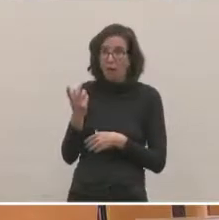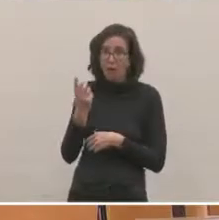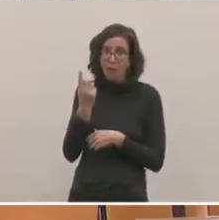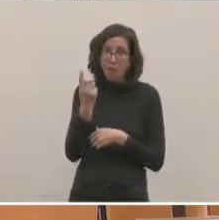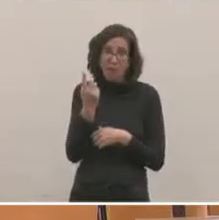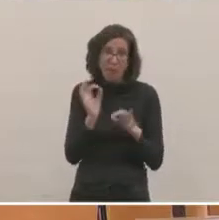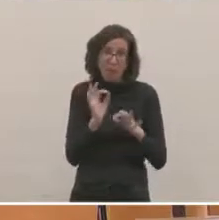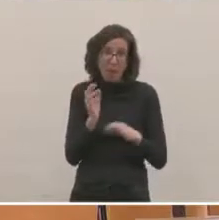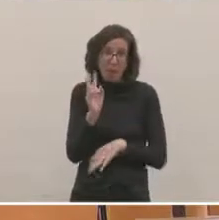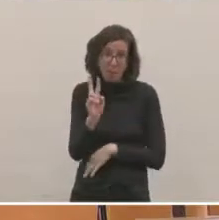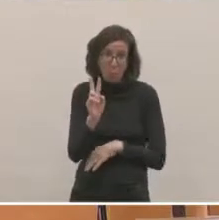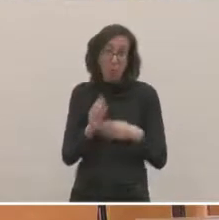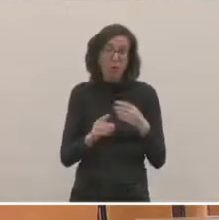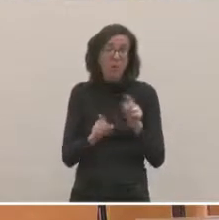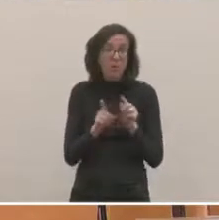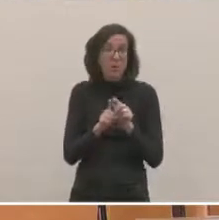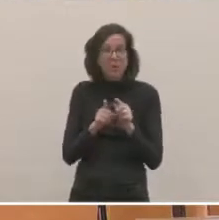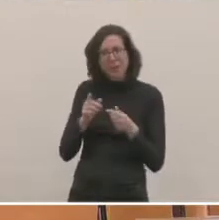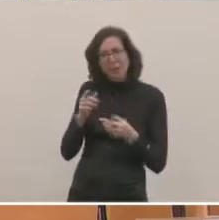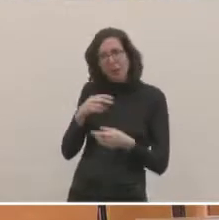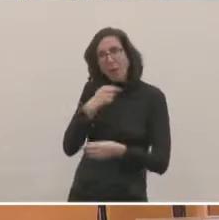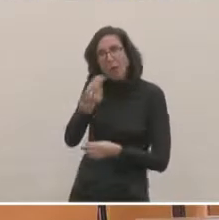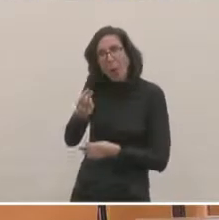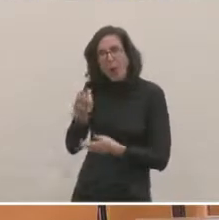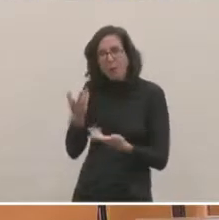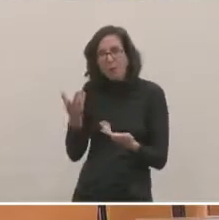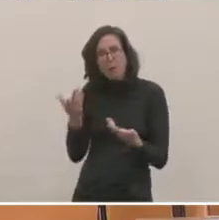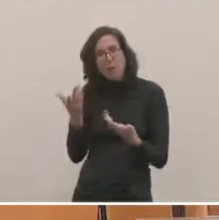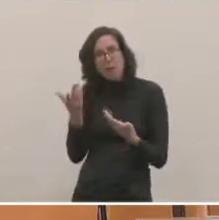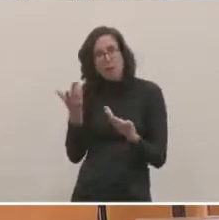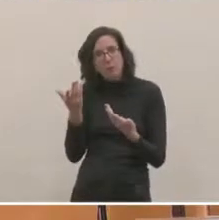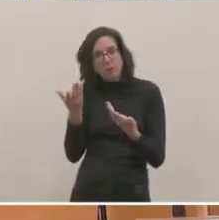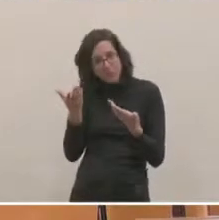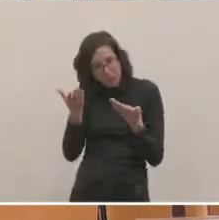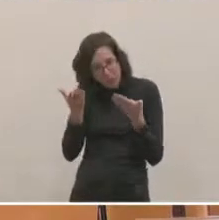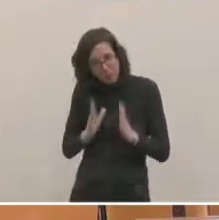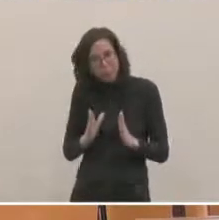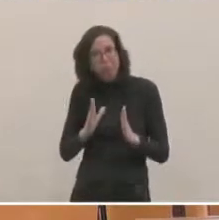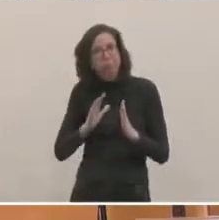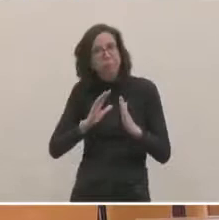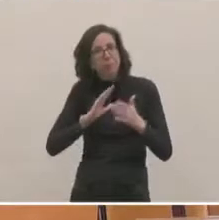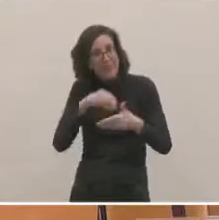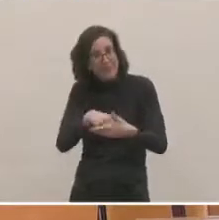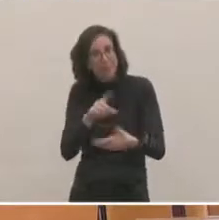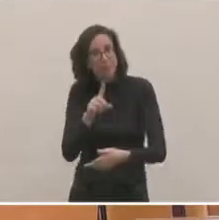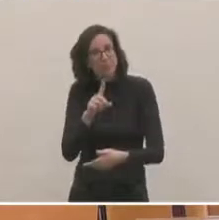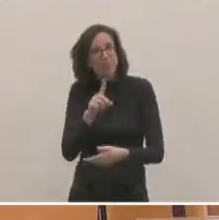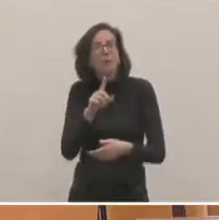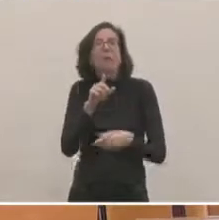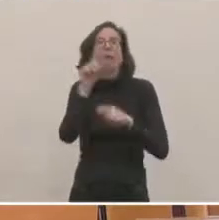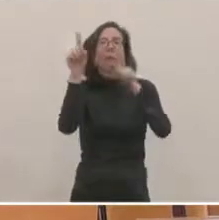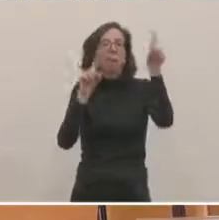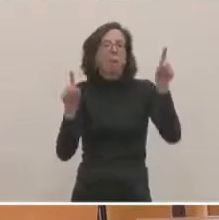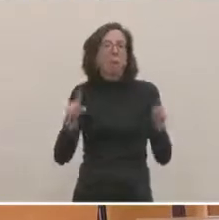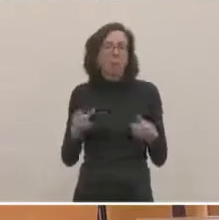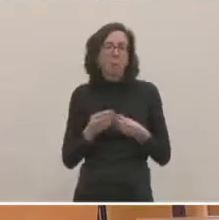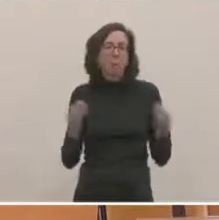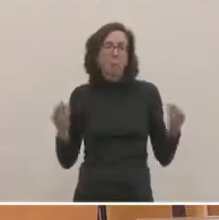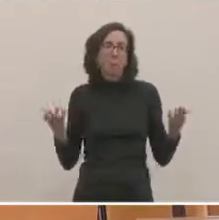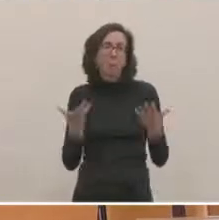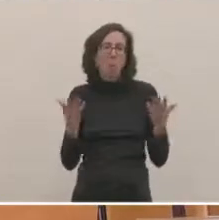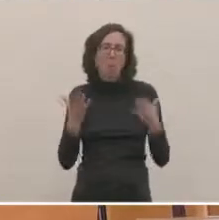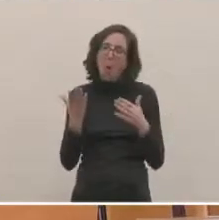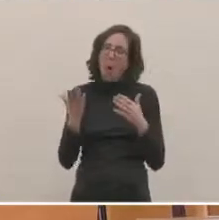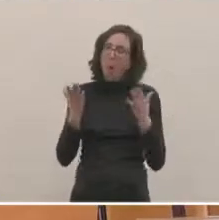important à manifester parce qu'ils sont très présents dans ce conseil d'administration et jouent un rôle tout à fait essentiel. Donc, dans les désignations qui seront faites ce